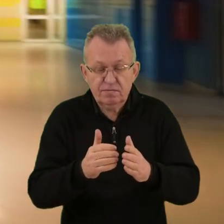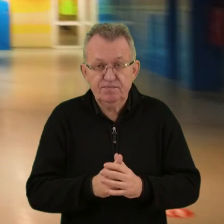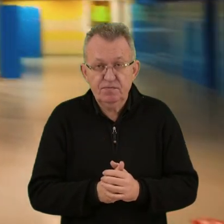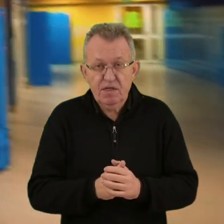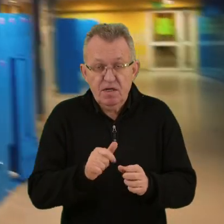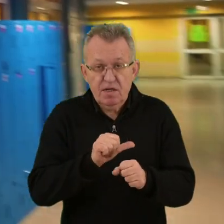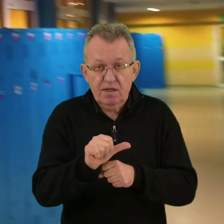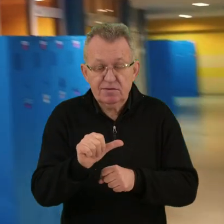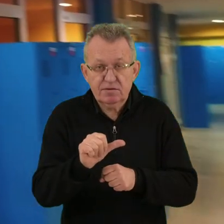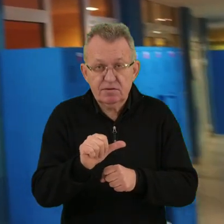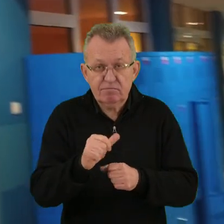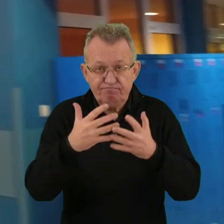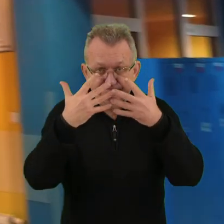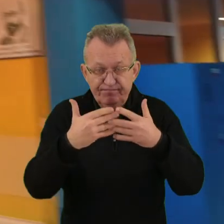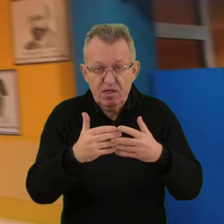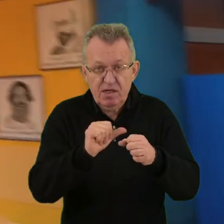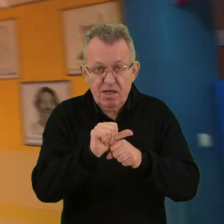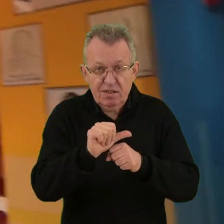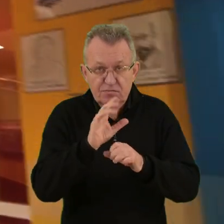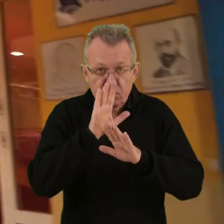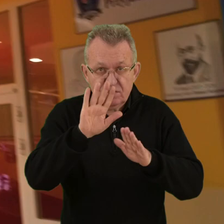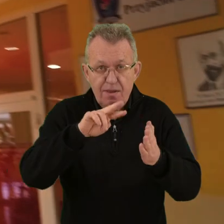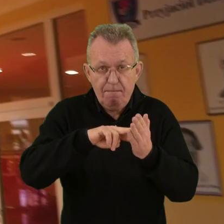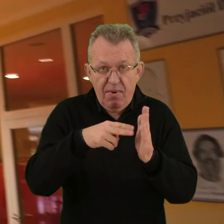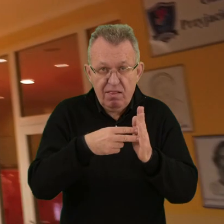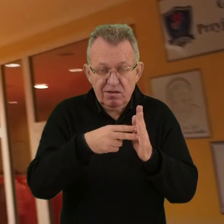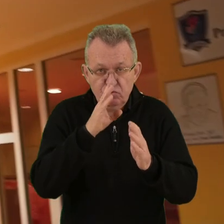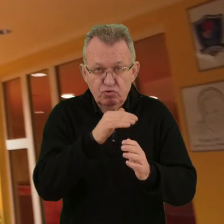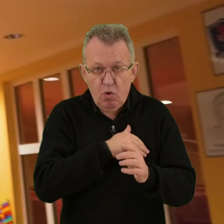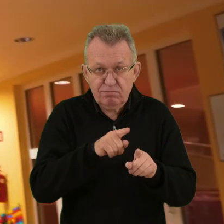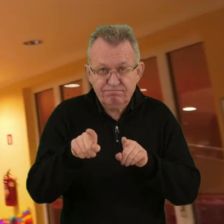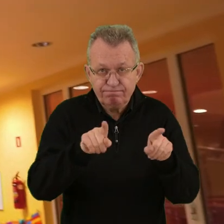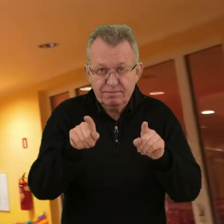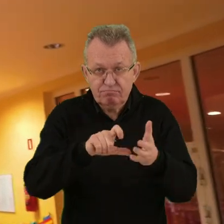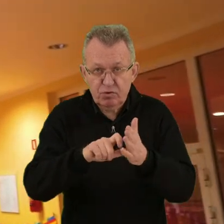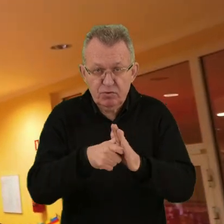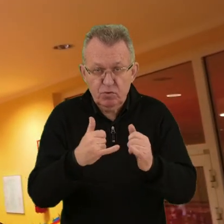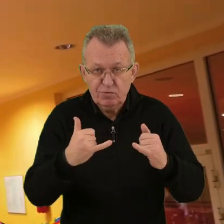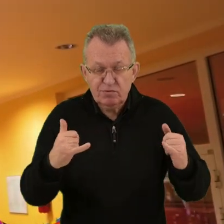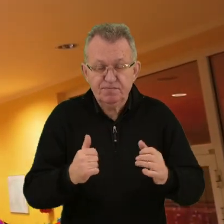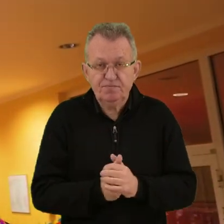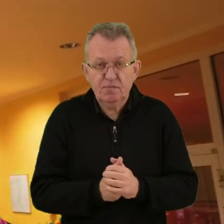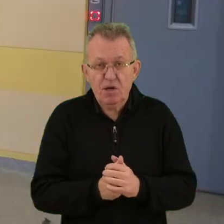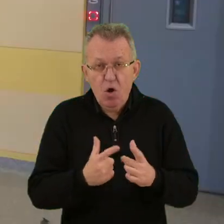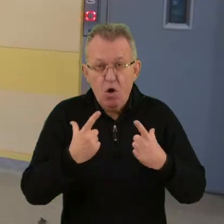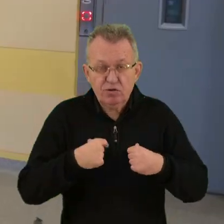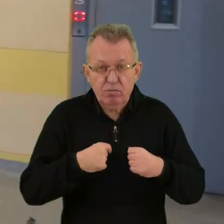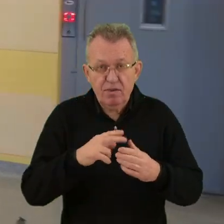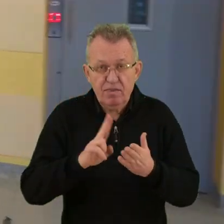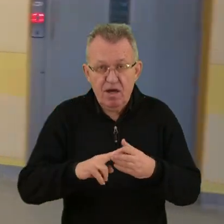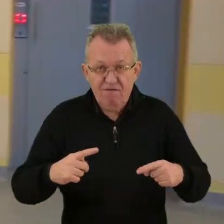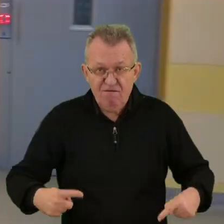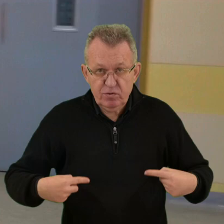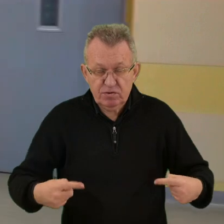szkoły znajduje się monitor, na którym jest wizualizacja pomieszczeń znajdujących się w szkole. Osoby